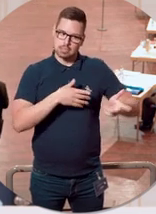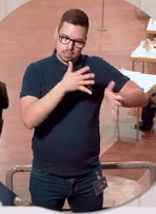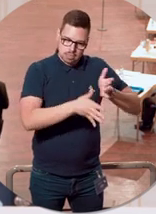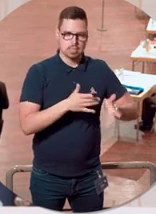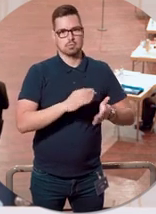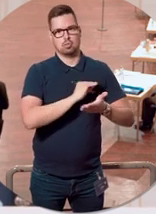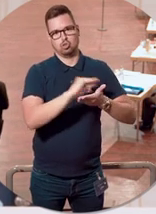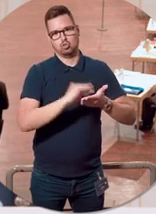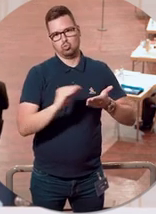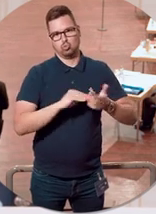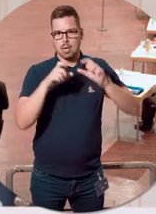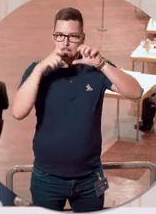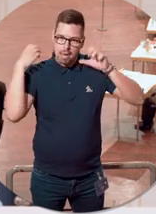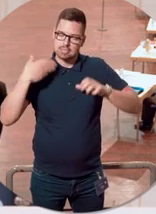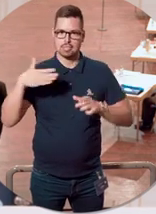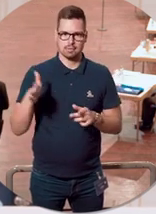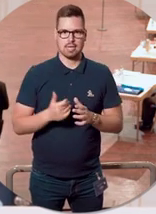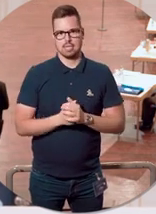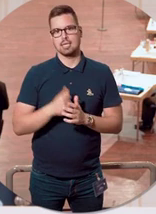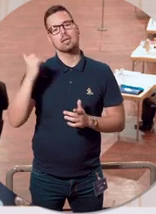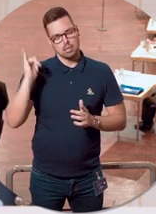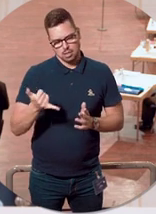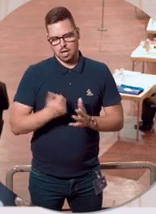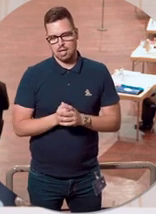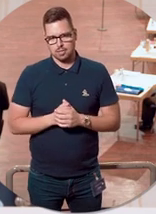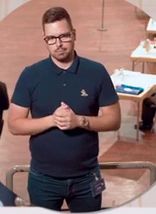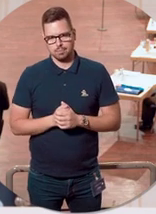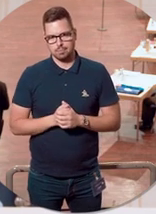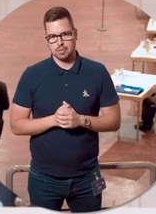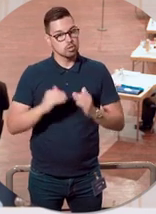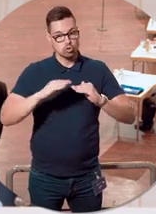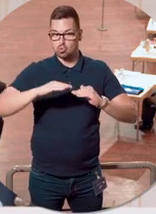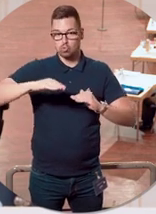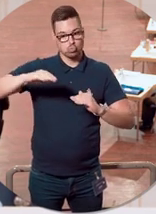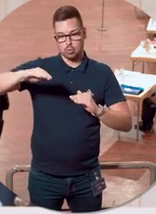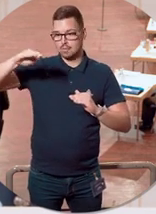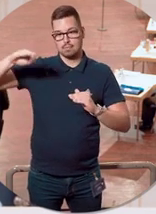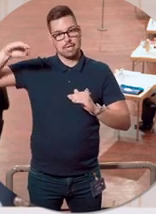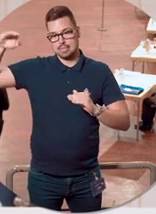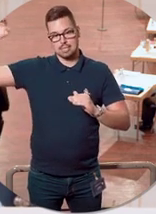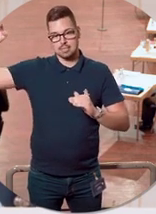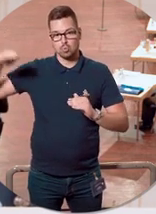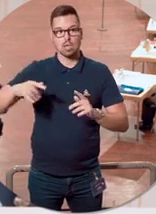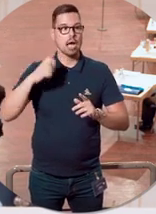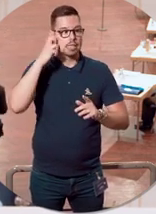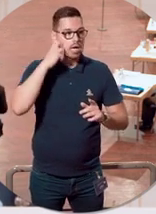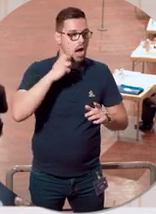Maskenpflicht auch lockern. Und wir haben das getan und zwar haben wir das nicht stufenweise getan, jahrgangsmäßig, sondern wir haben gesagt,